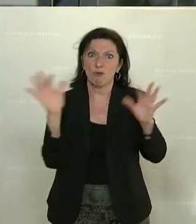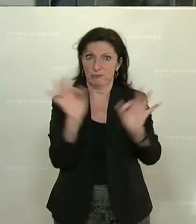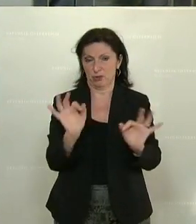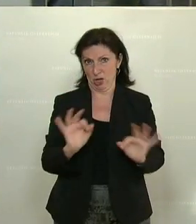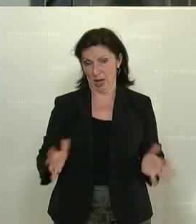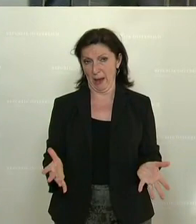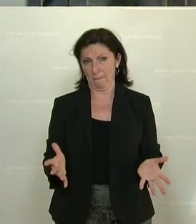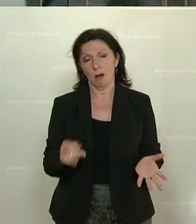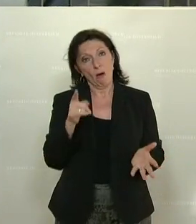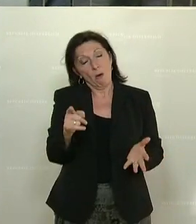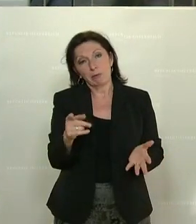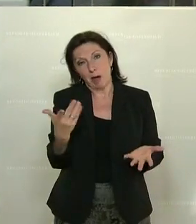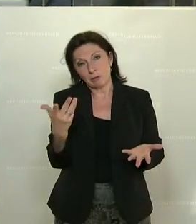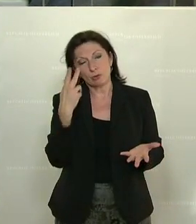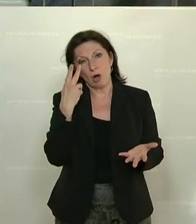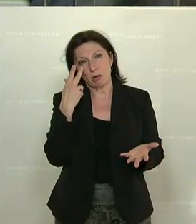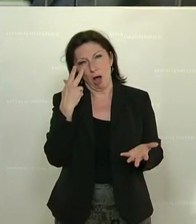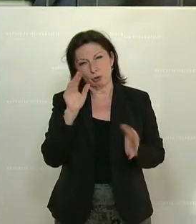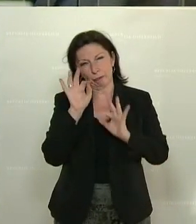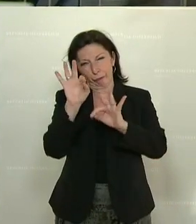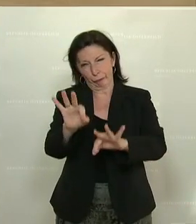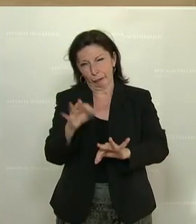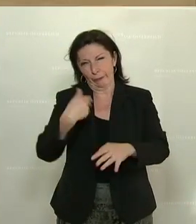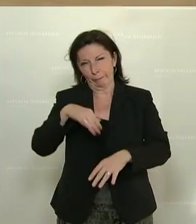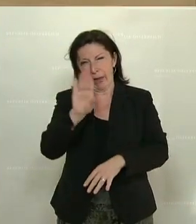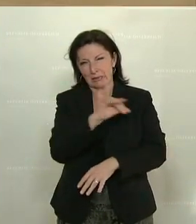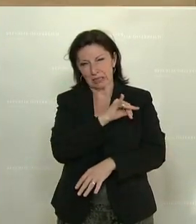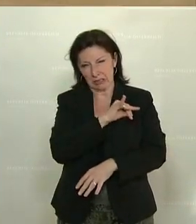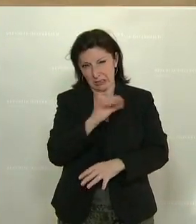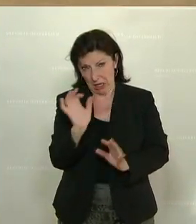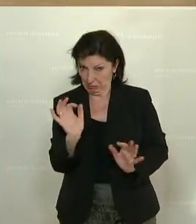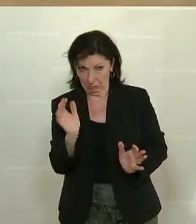Klima. Und das ist scheinbar das, was Ihnen am meisten Interesse bietet.